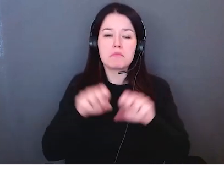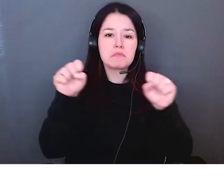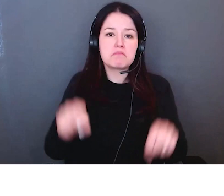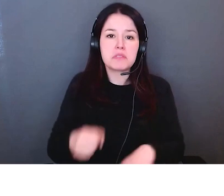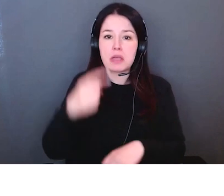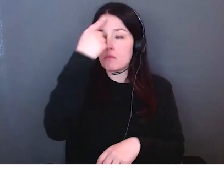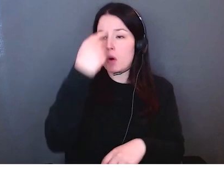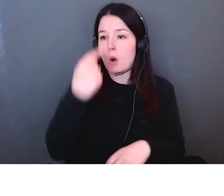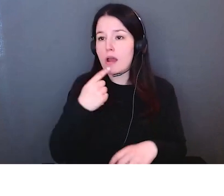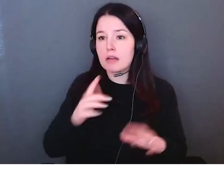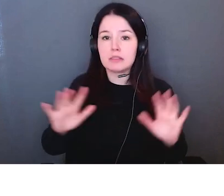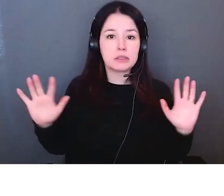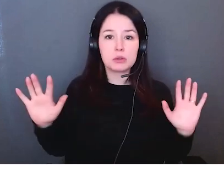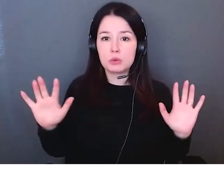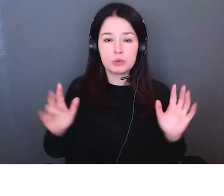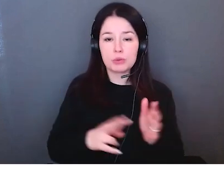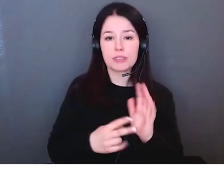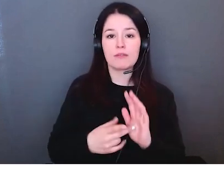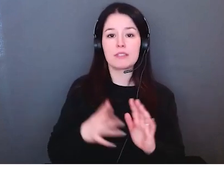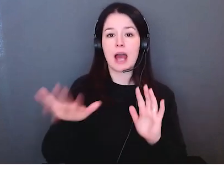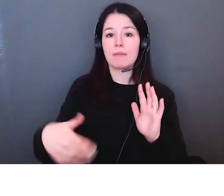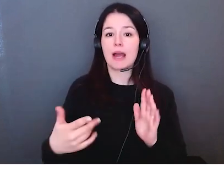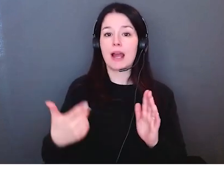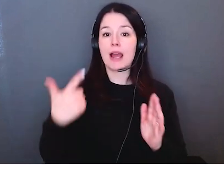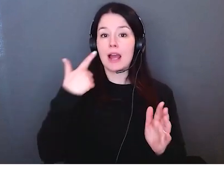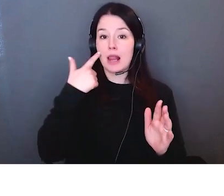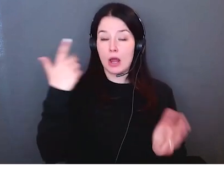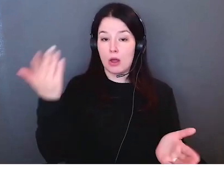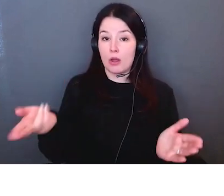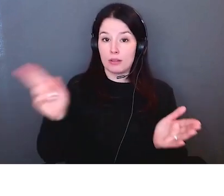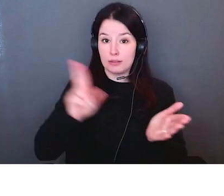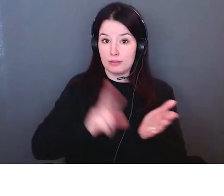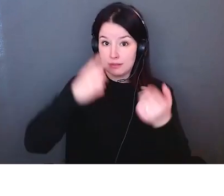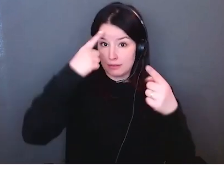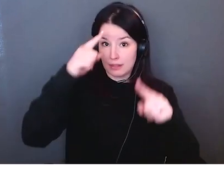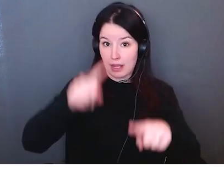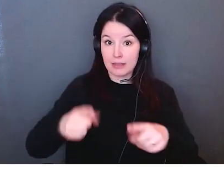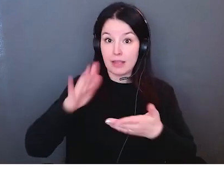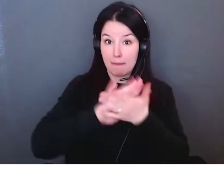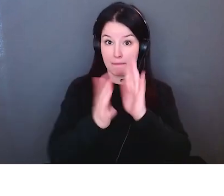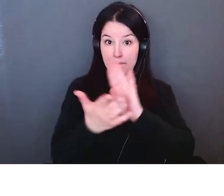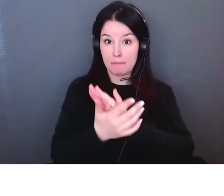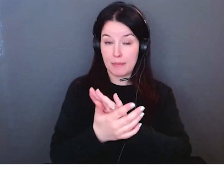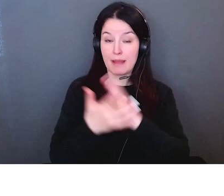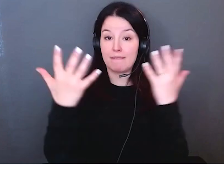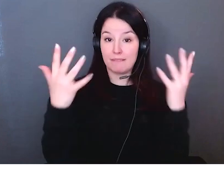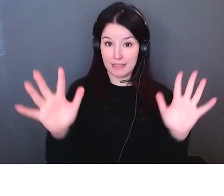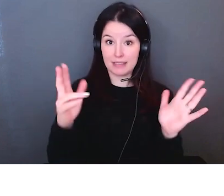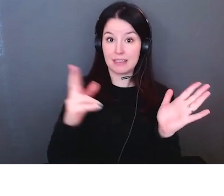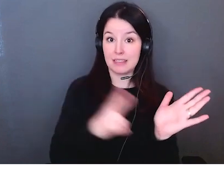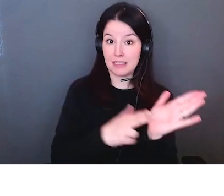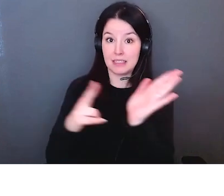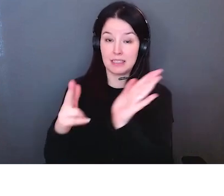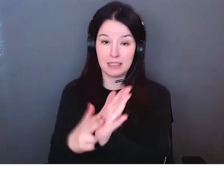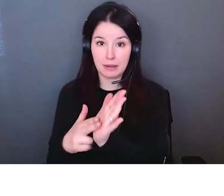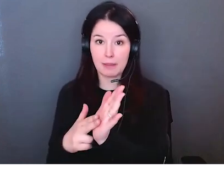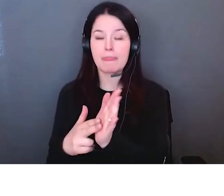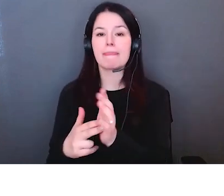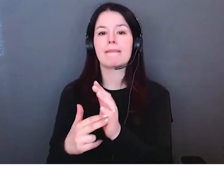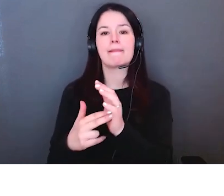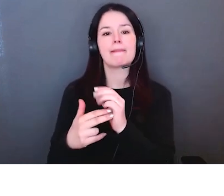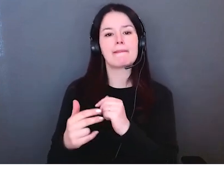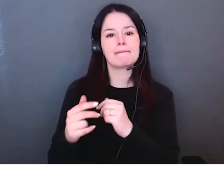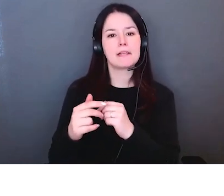devenir quelqu'un que nous ne sommes pas quelqu'un que nous ne sommes pas censés être et c'est ce qui se passe en termes